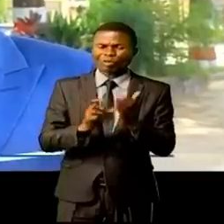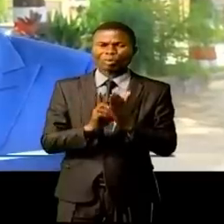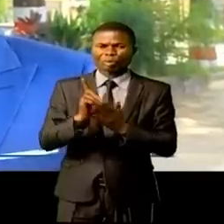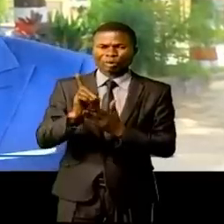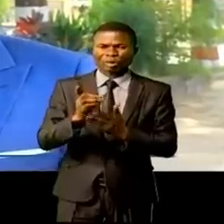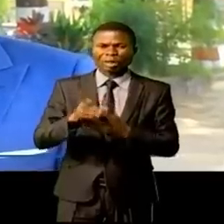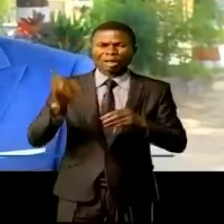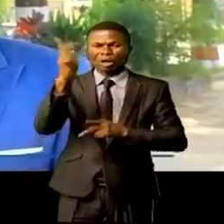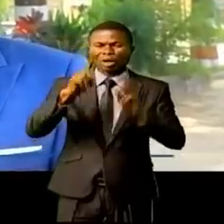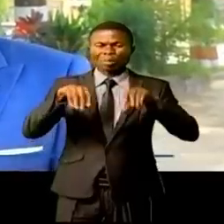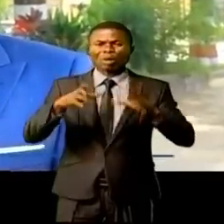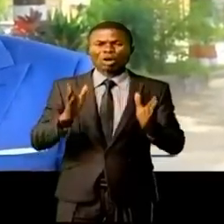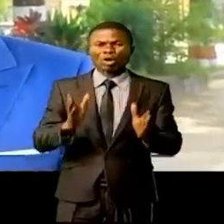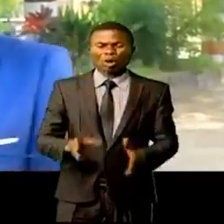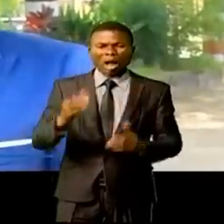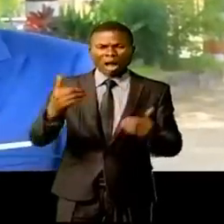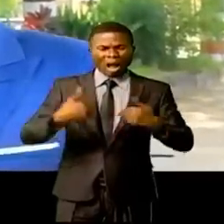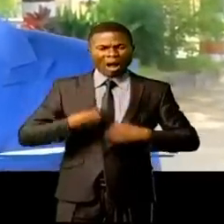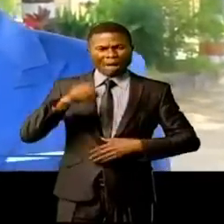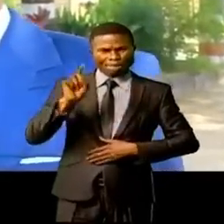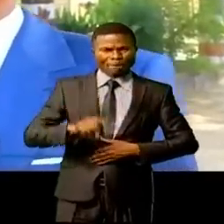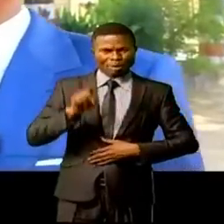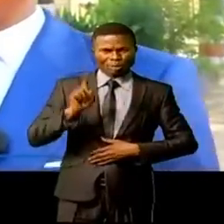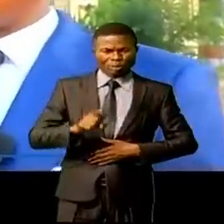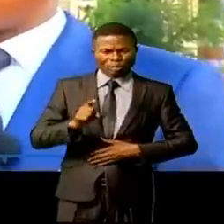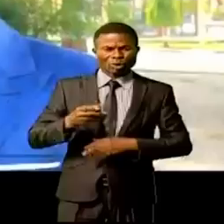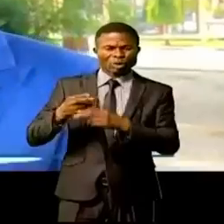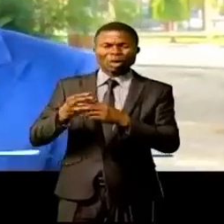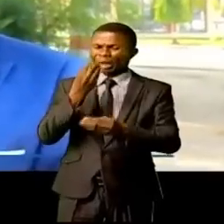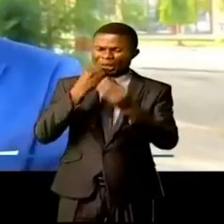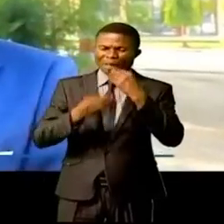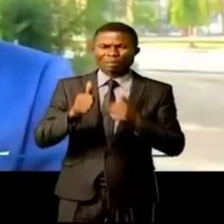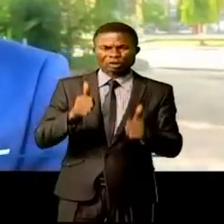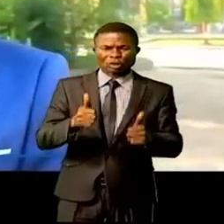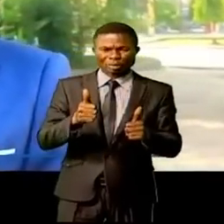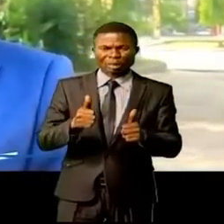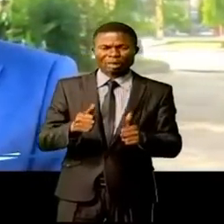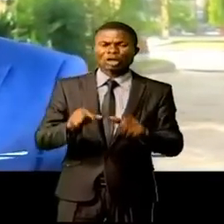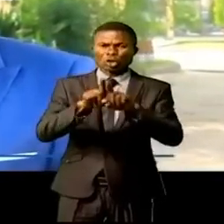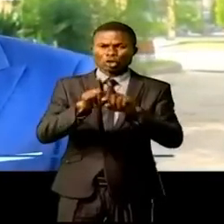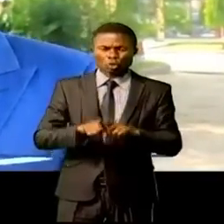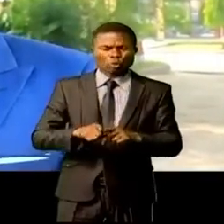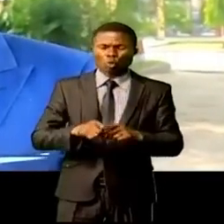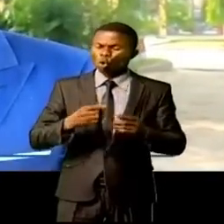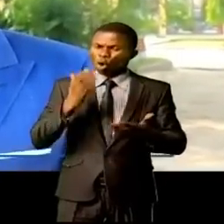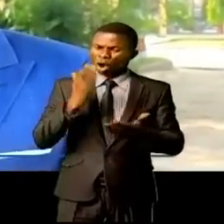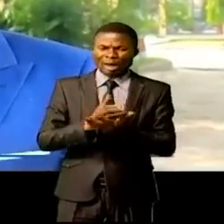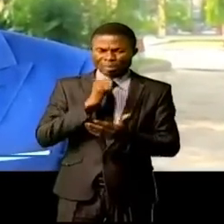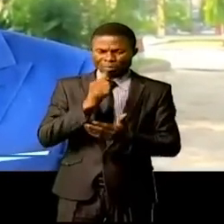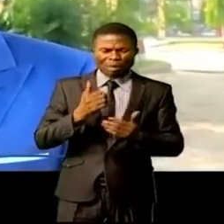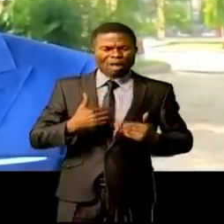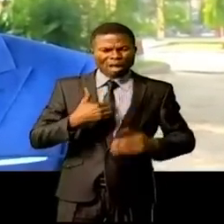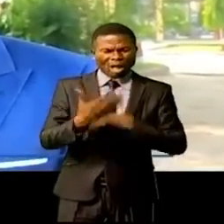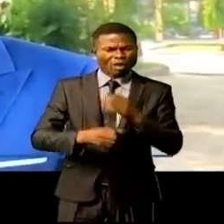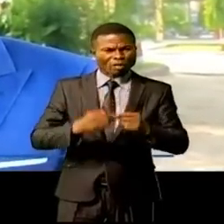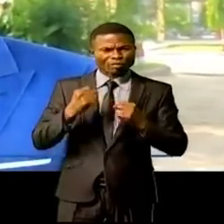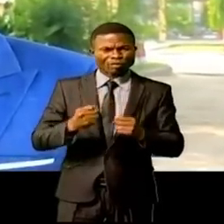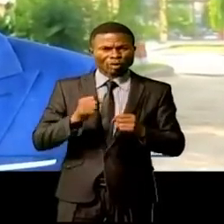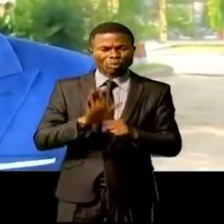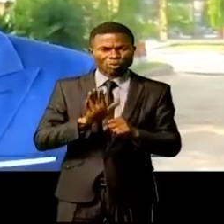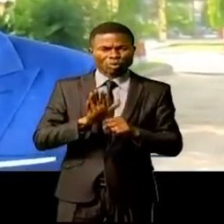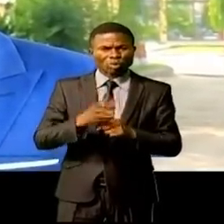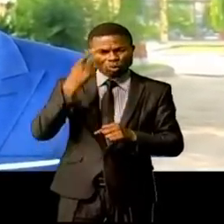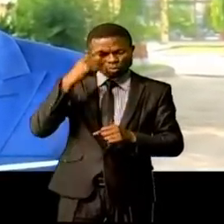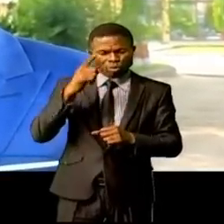congolaise a besoin d'une sécurité alimentaire. Nous ne cesserons jamais d'aménager des efforts